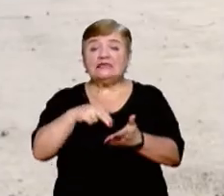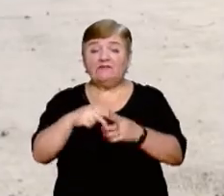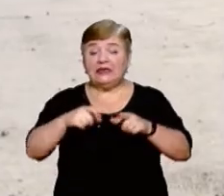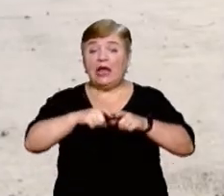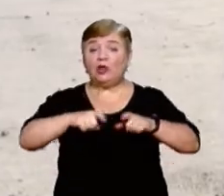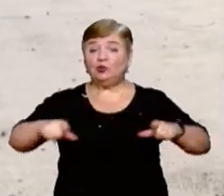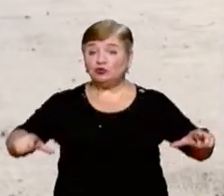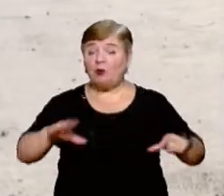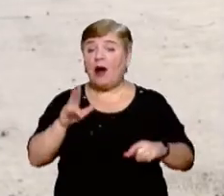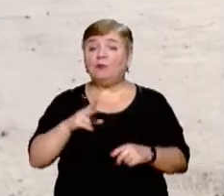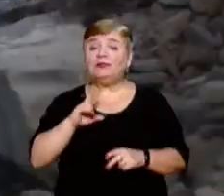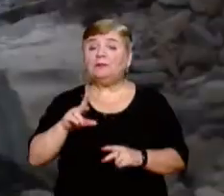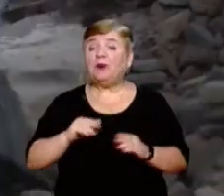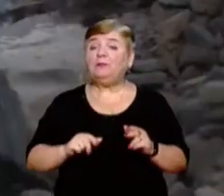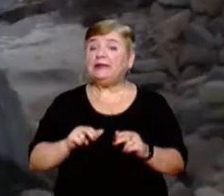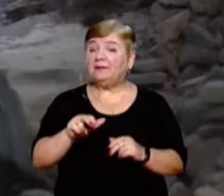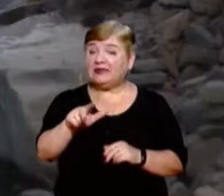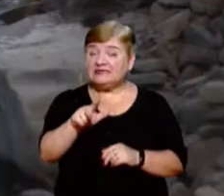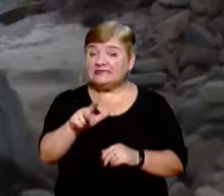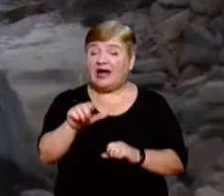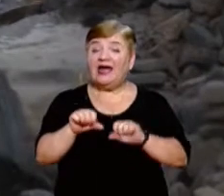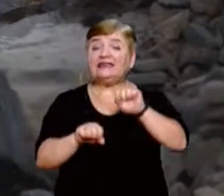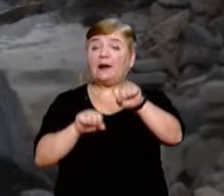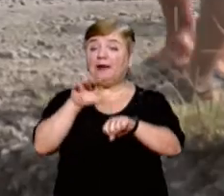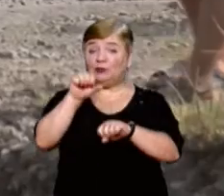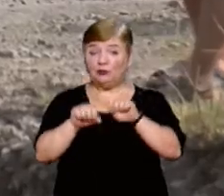дошку, а потім їм доводиться підніматися драбиною.